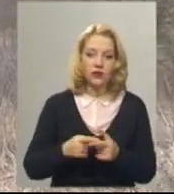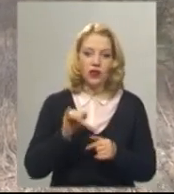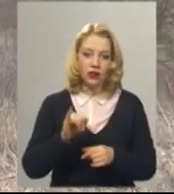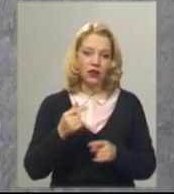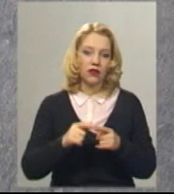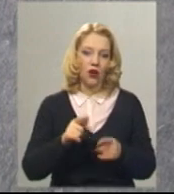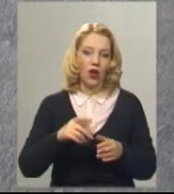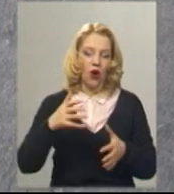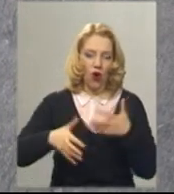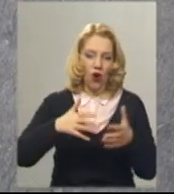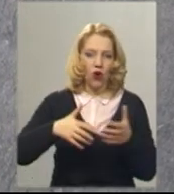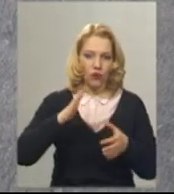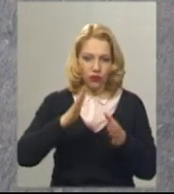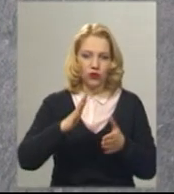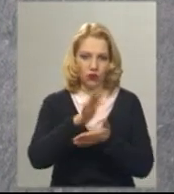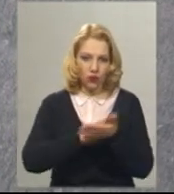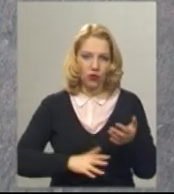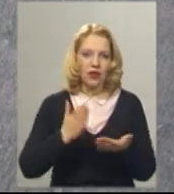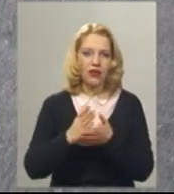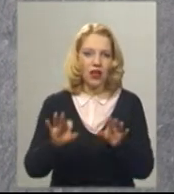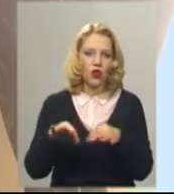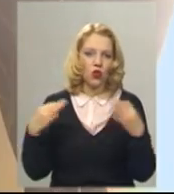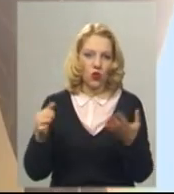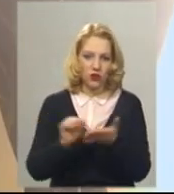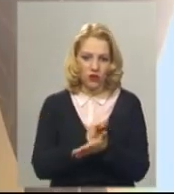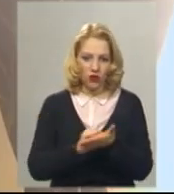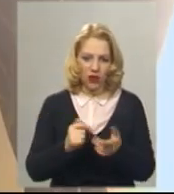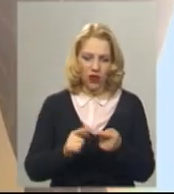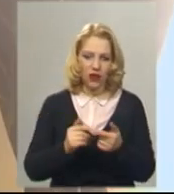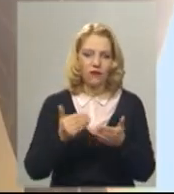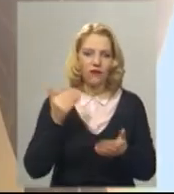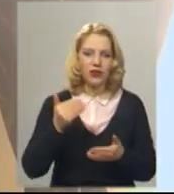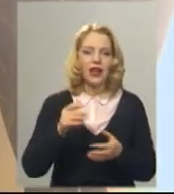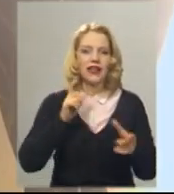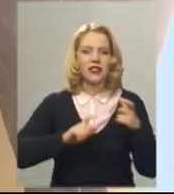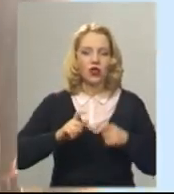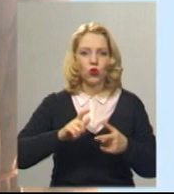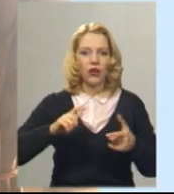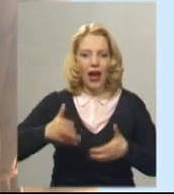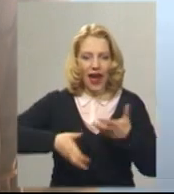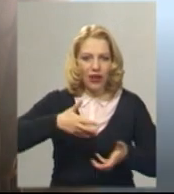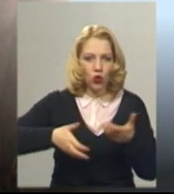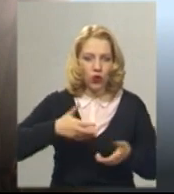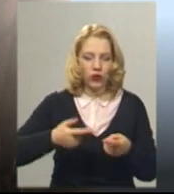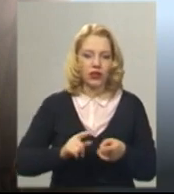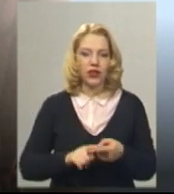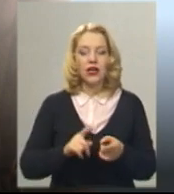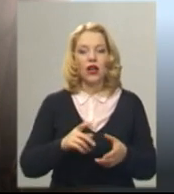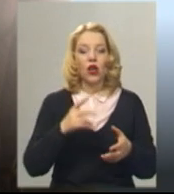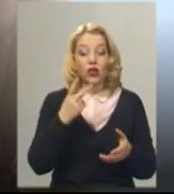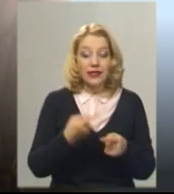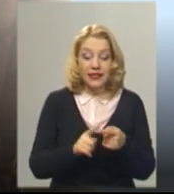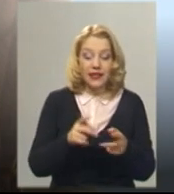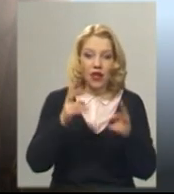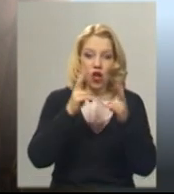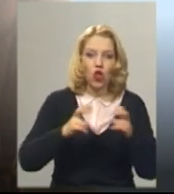городища продовжить. Вже мають відповідні дозволи полівого комітету, інституту археології та Міністерства культури. Дослідження дадуть значну кількість